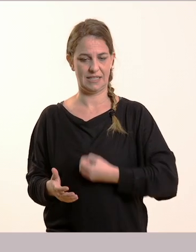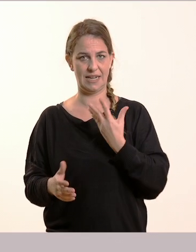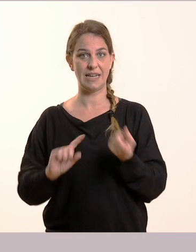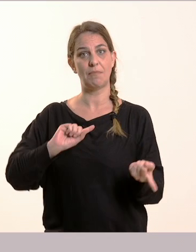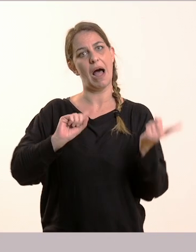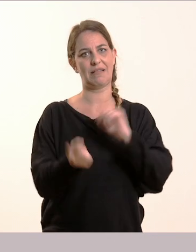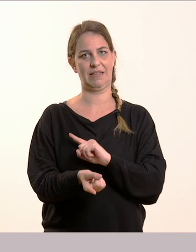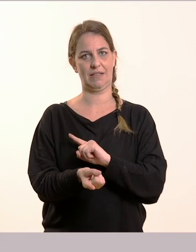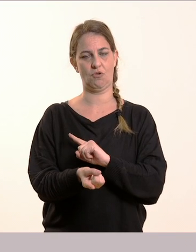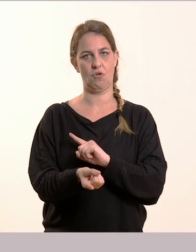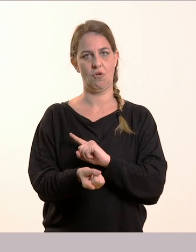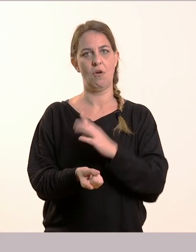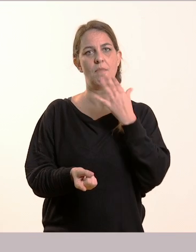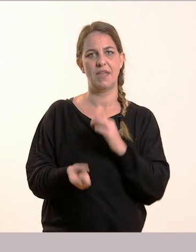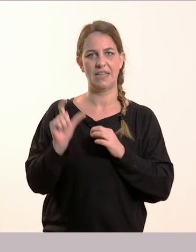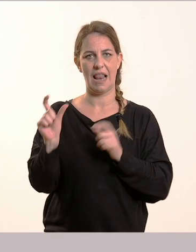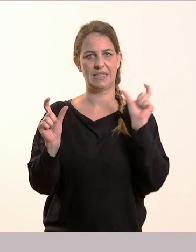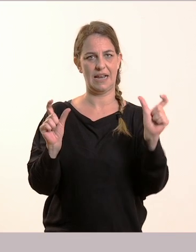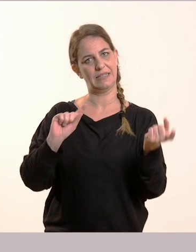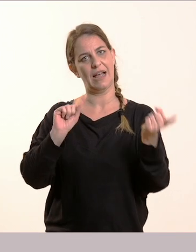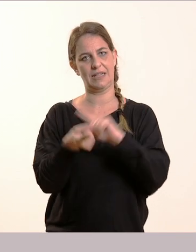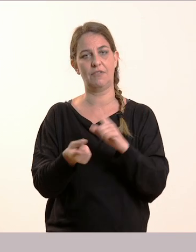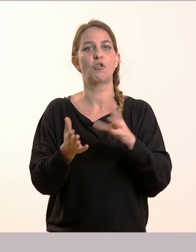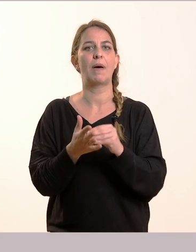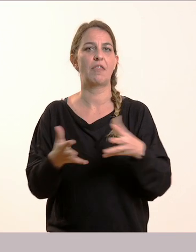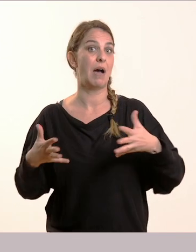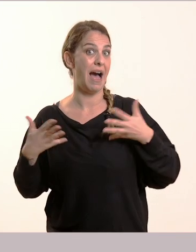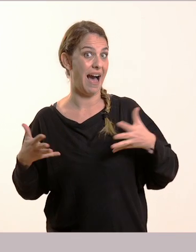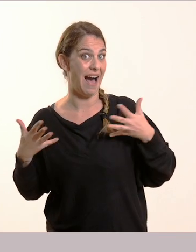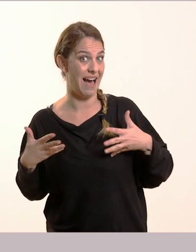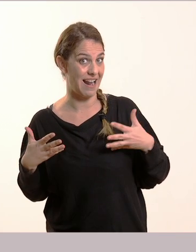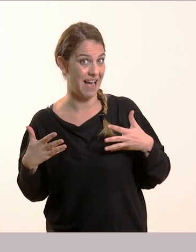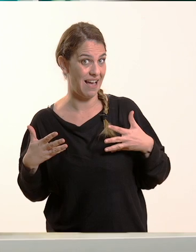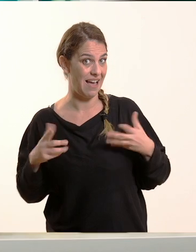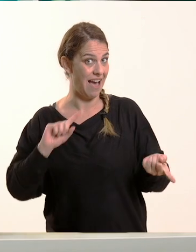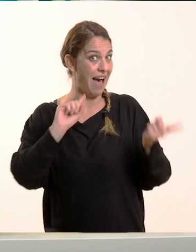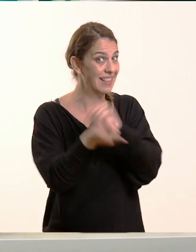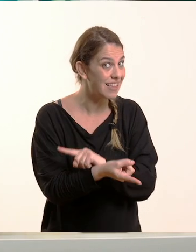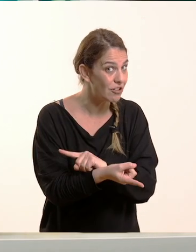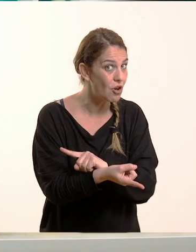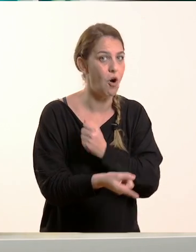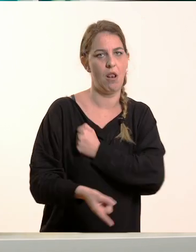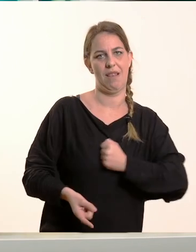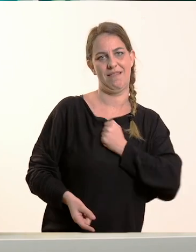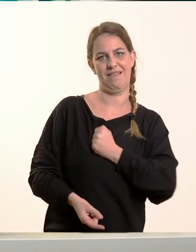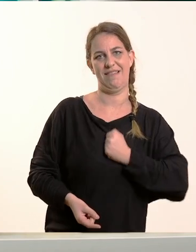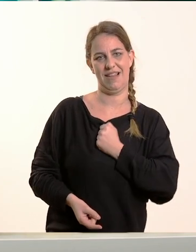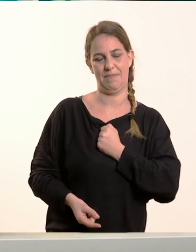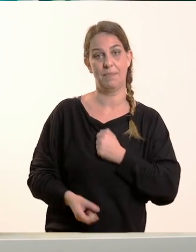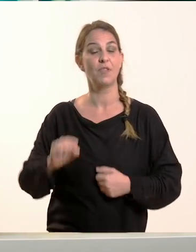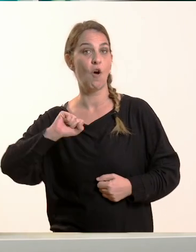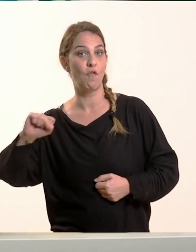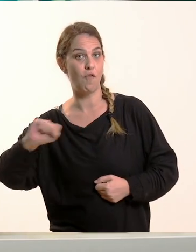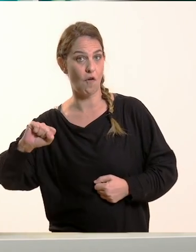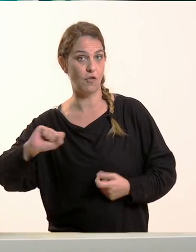ακριβώς την αντίθετη σημασία. Δηλαδή, η χαρά είναι ακριβώς το αντίθετο με τη λύπη. Το αντίθετο του φόβου είναι το